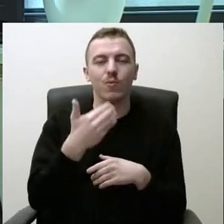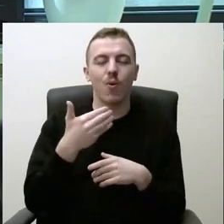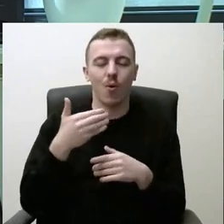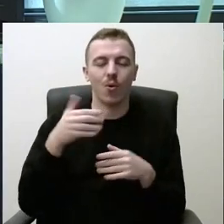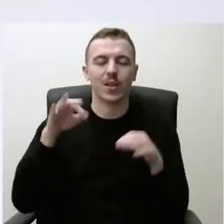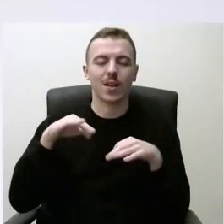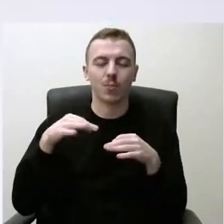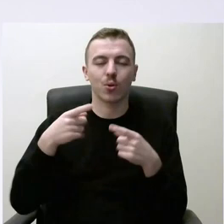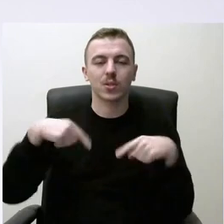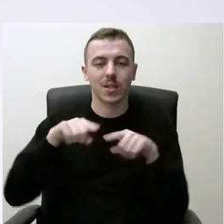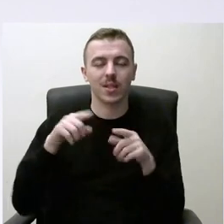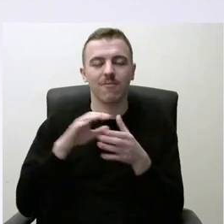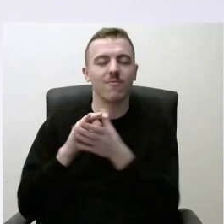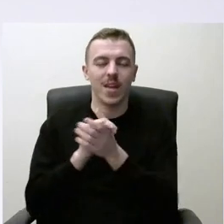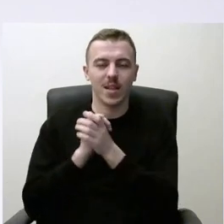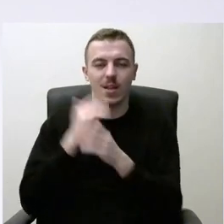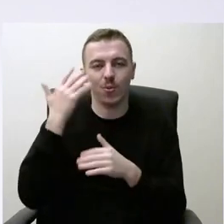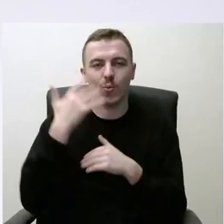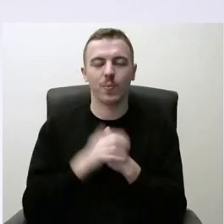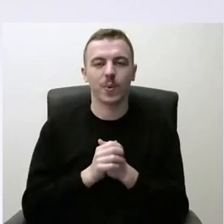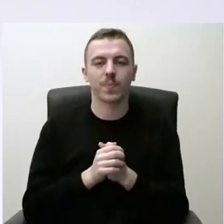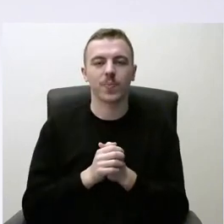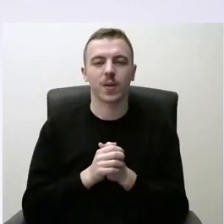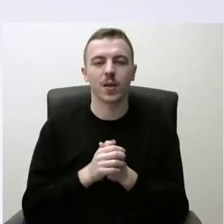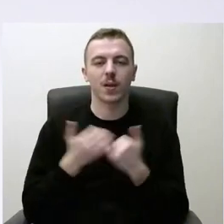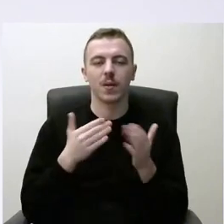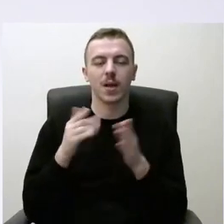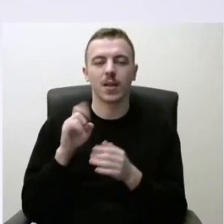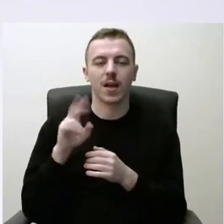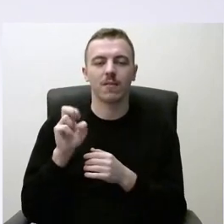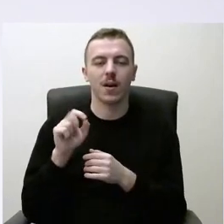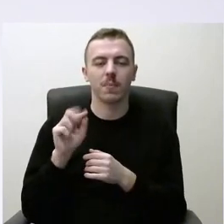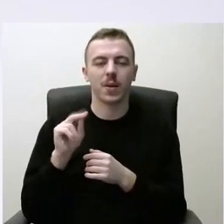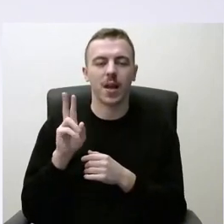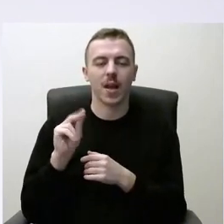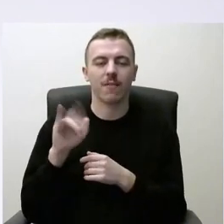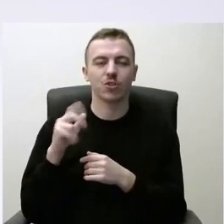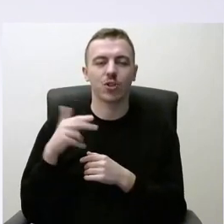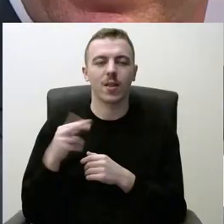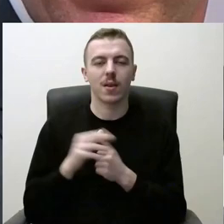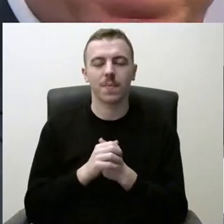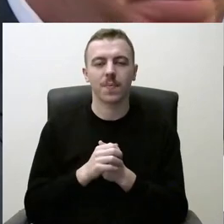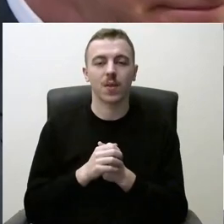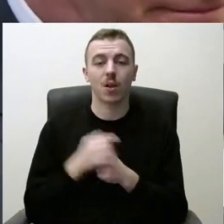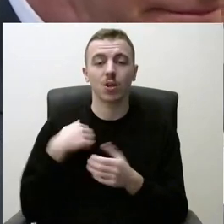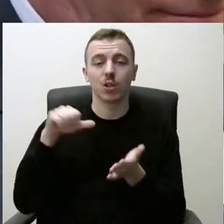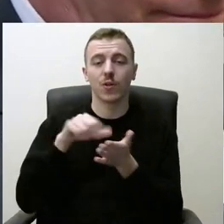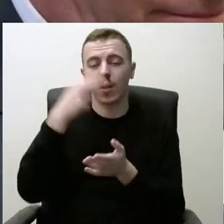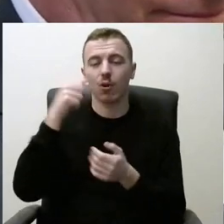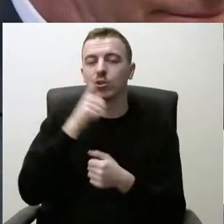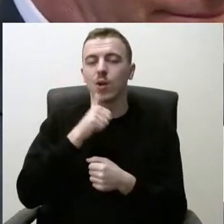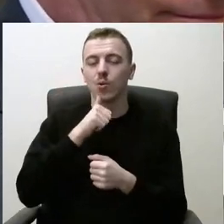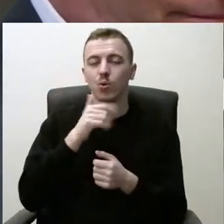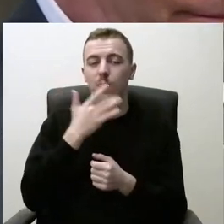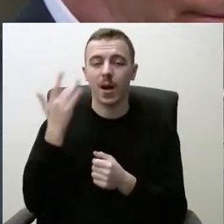Ačiū labai. Taip, ponia Daiva Prikevičiini. Prašau. Kadangi aš atstovauju Lietuvos žaliųjų partiją,